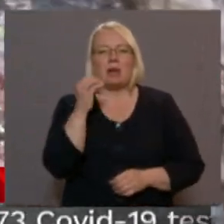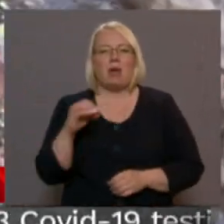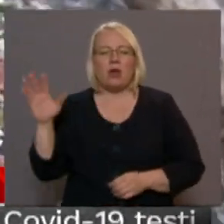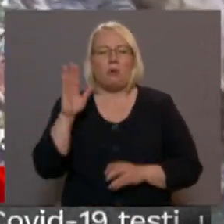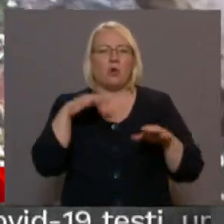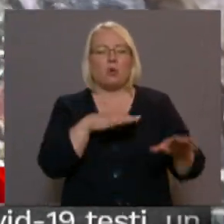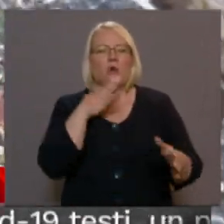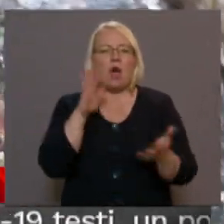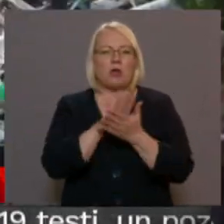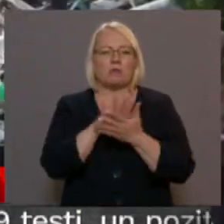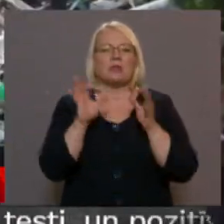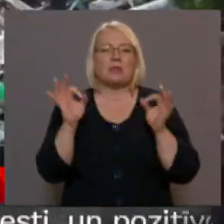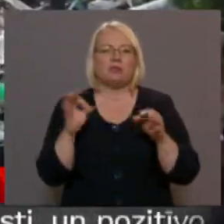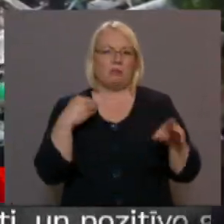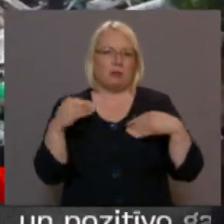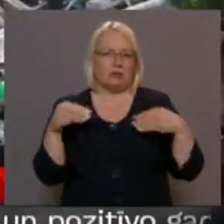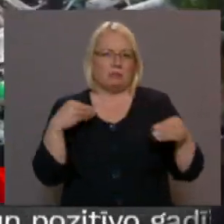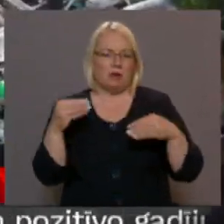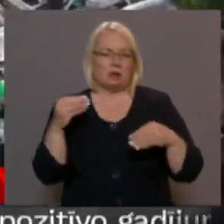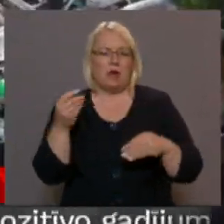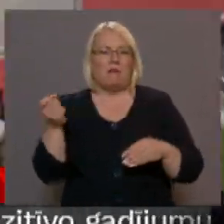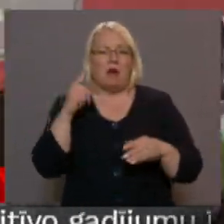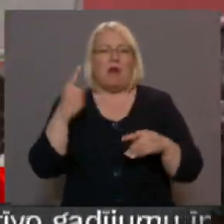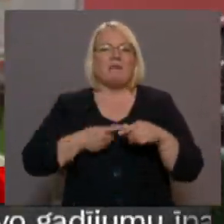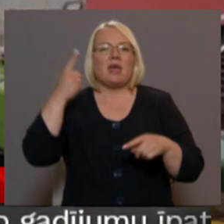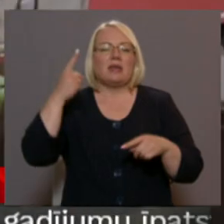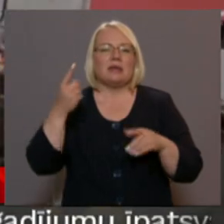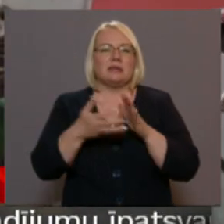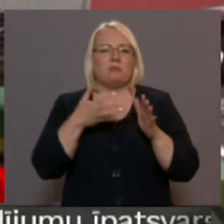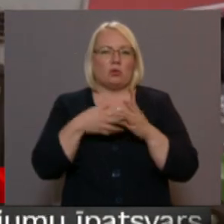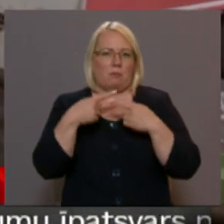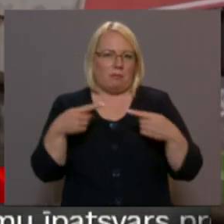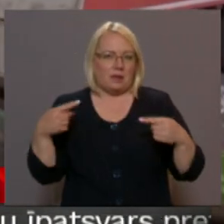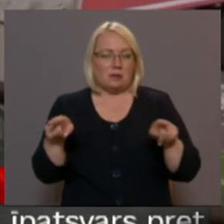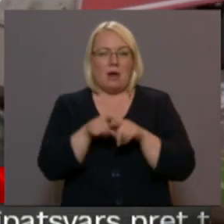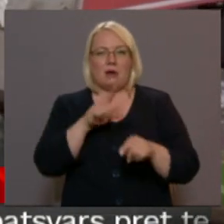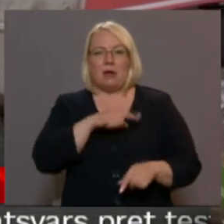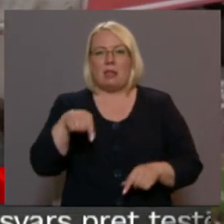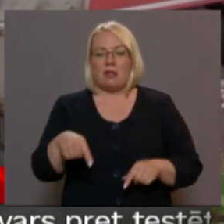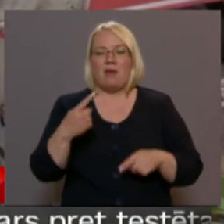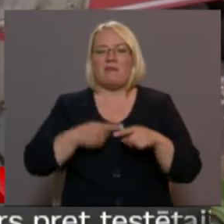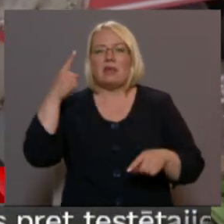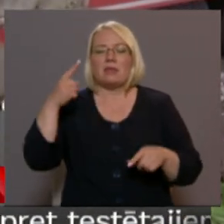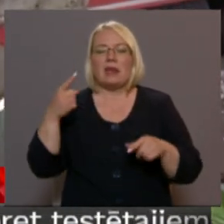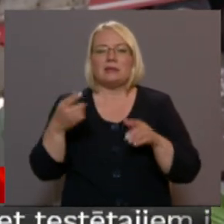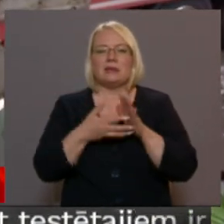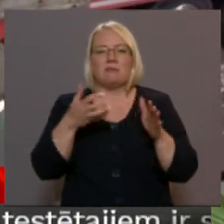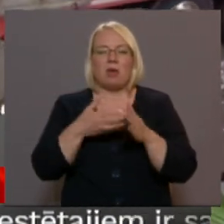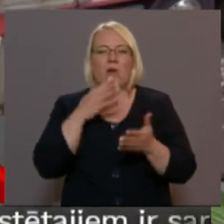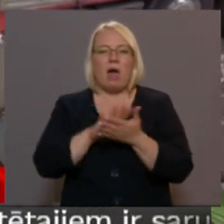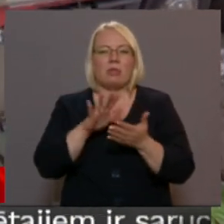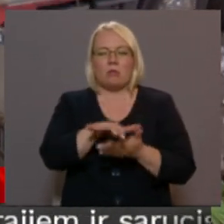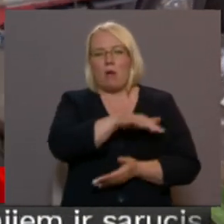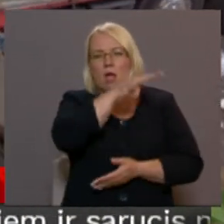jūra atkritumiem ir tieši plāstmas. Pārsvarā vienreiz lietojumās preces. Arī Latvijā vienreiz lieto to atkritumu kalns ar katru